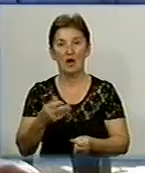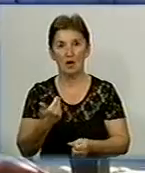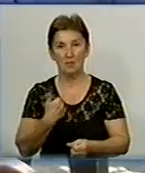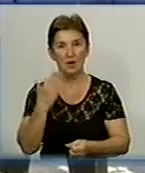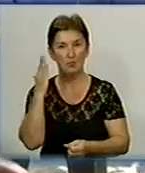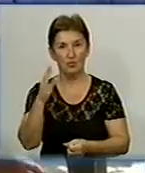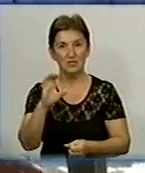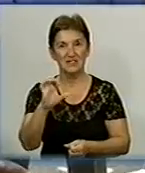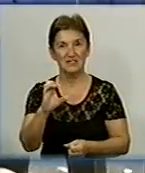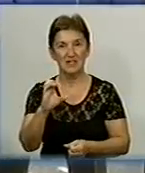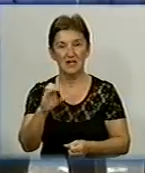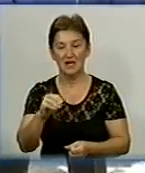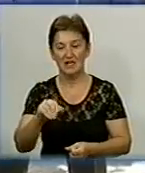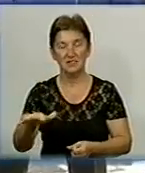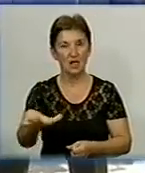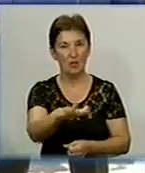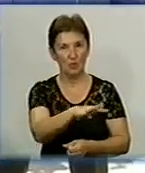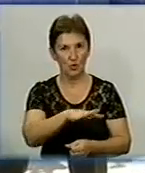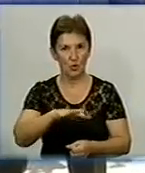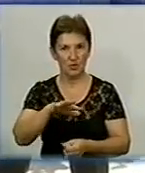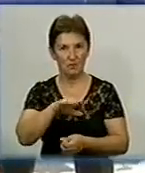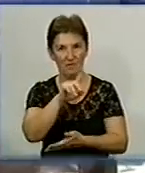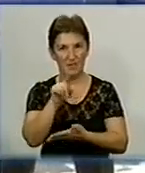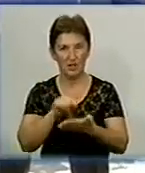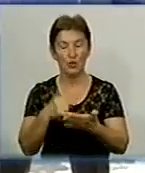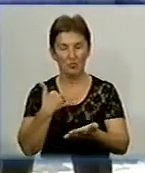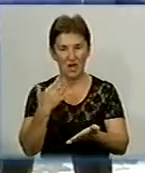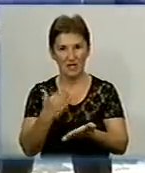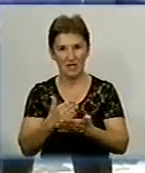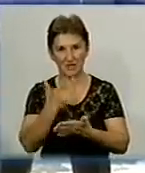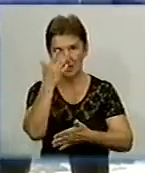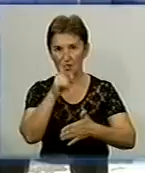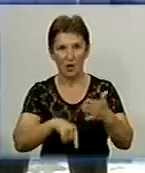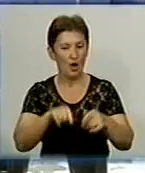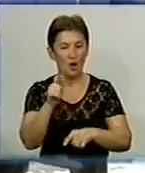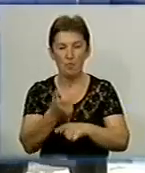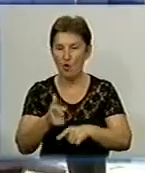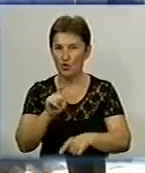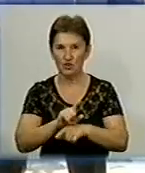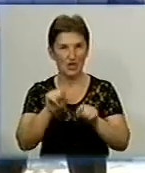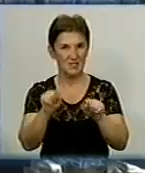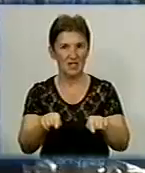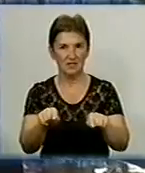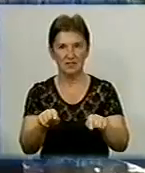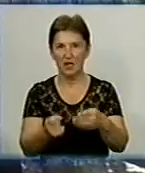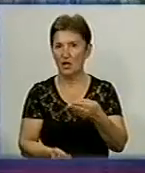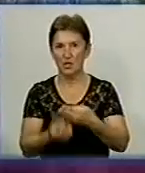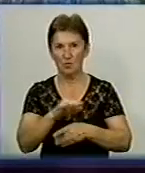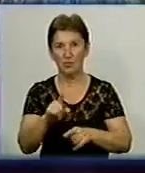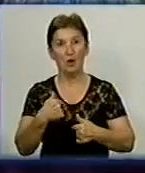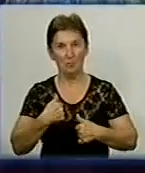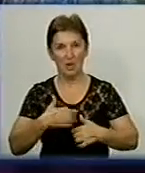земельні питання. Але в мене є велика надіжня, що вони тут більше не з'являються. Доволі.